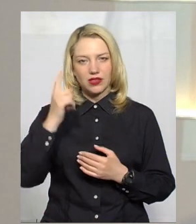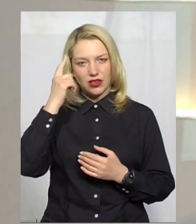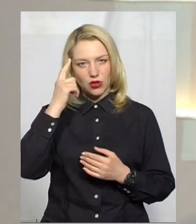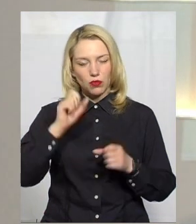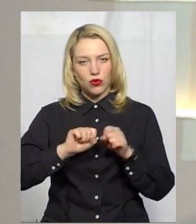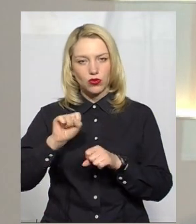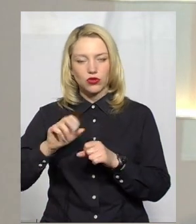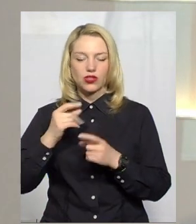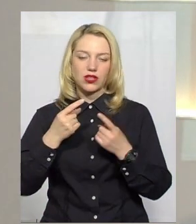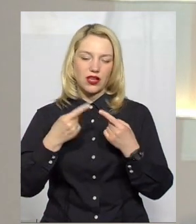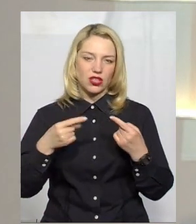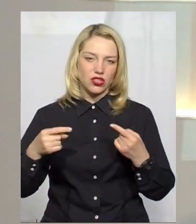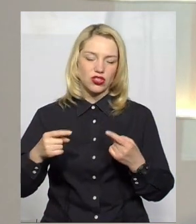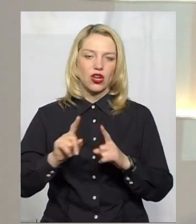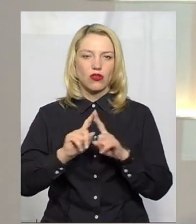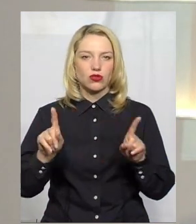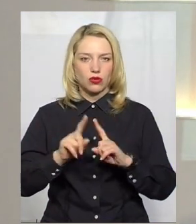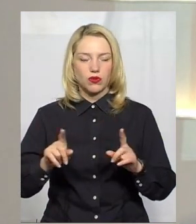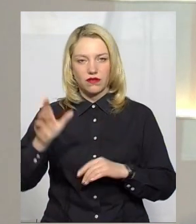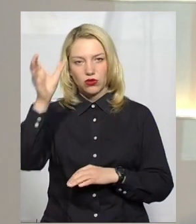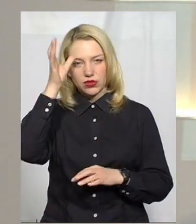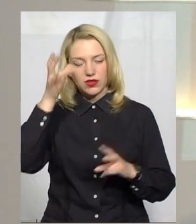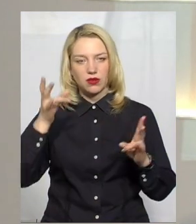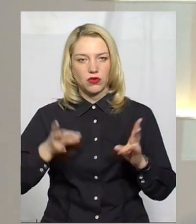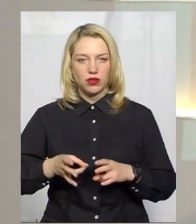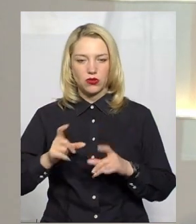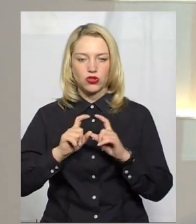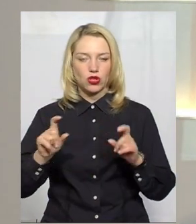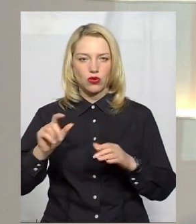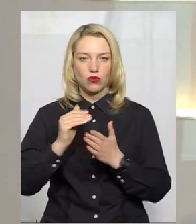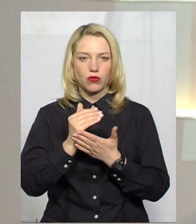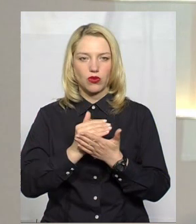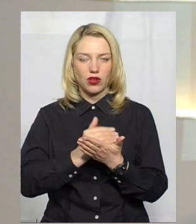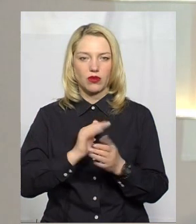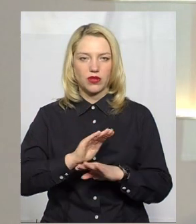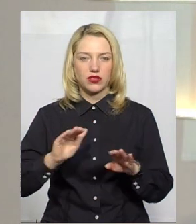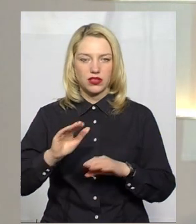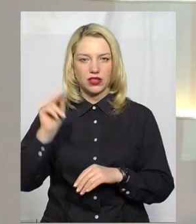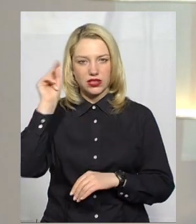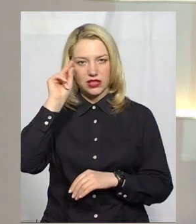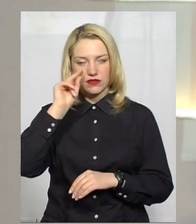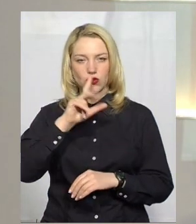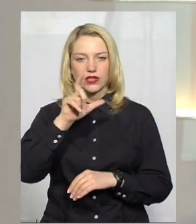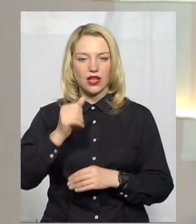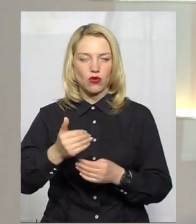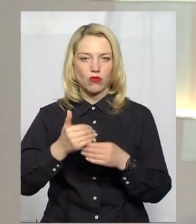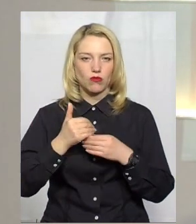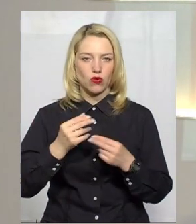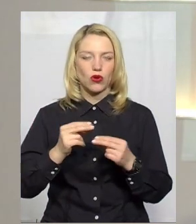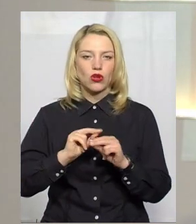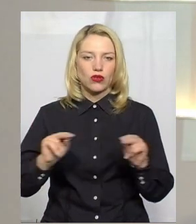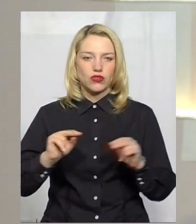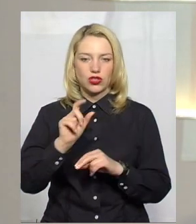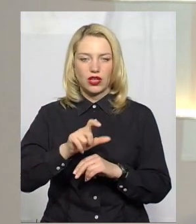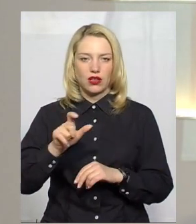порушення та інші особливі освітні потреби. Шкільну програму діти засвоюють за допомогою вчителів, які